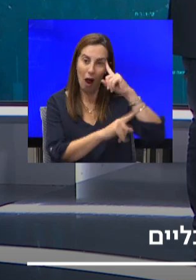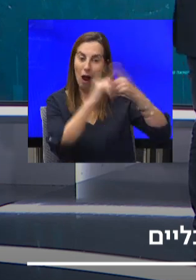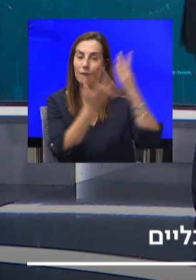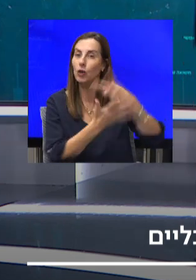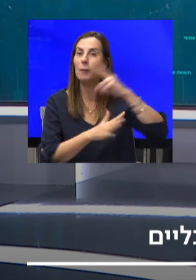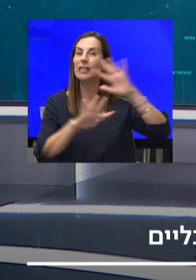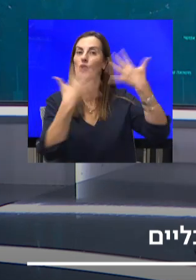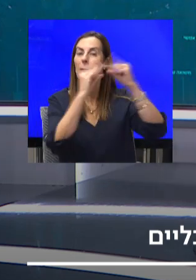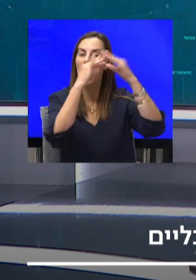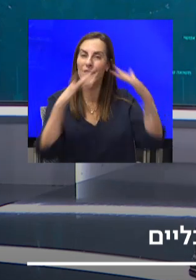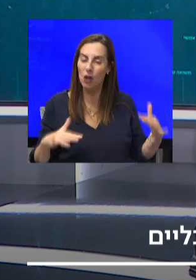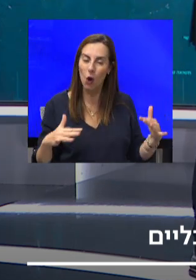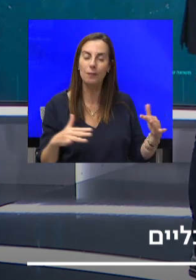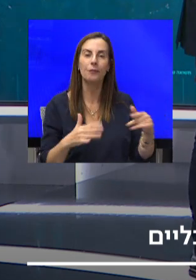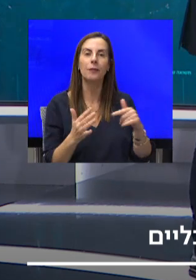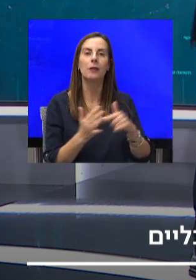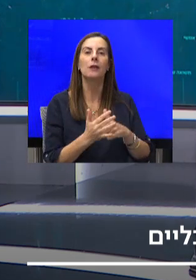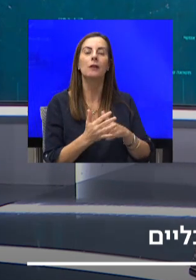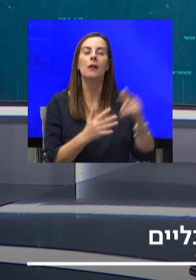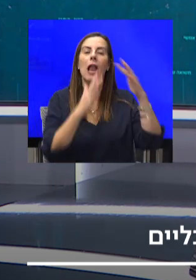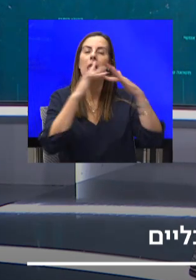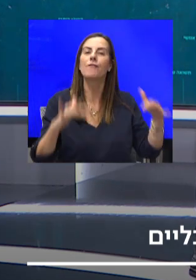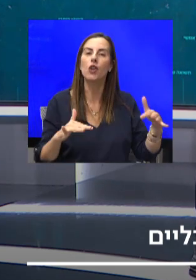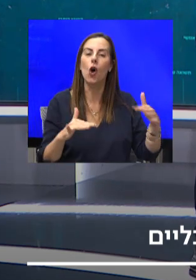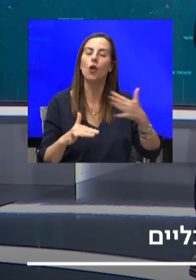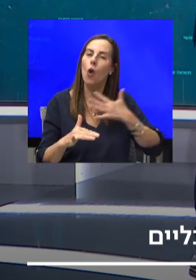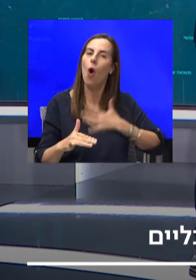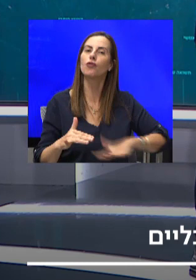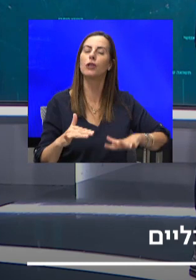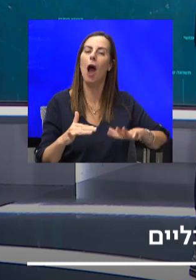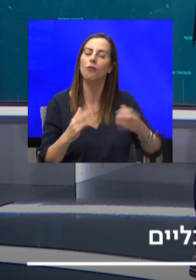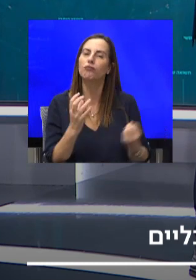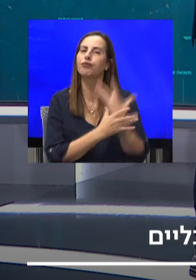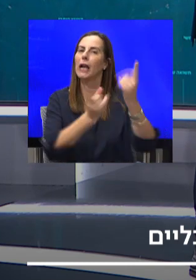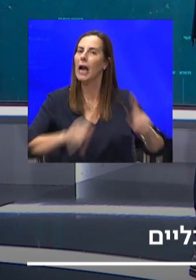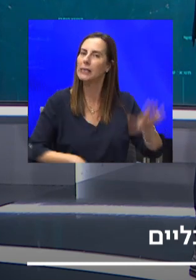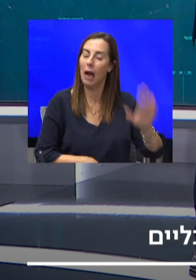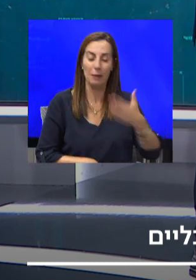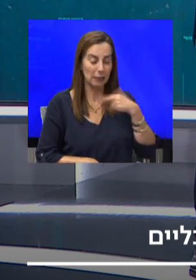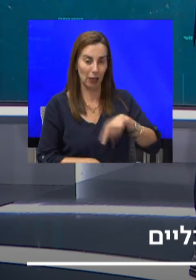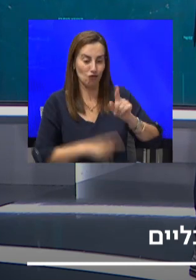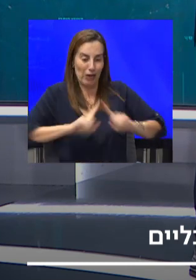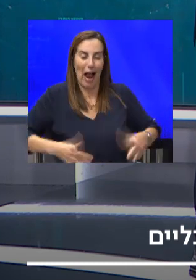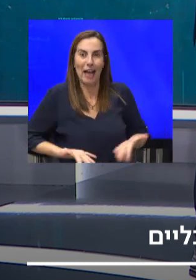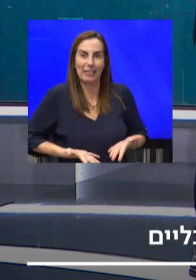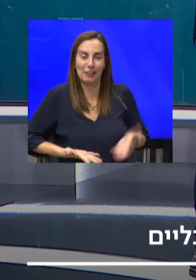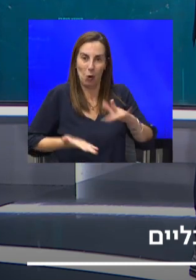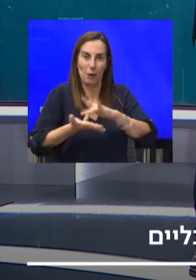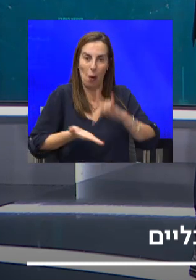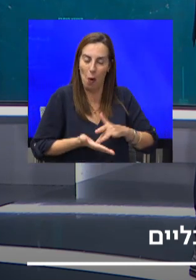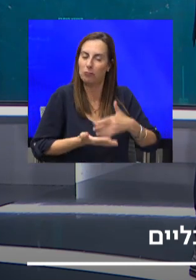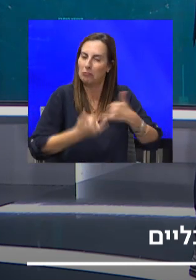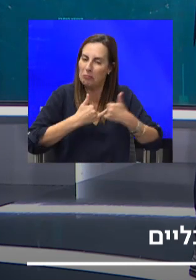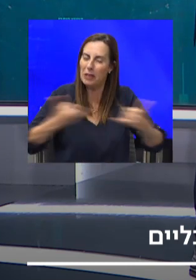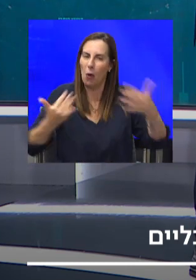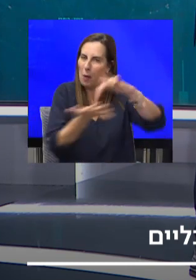ולמעשה מונעת מלבנון לפתח את מקורות המשאבי הטבע שלה. למדינת ישראל יש גז טבעי בעוד מקומות אחרים. פיתחנו את המארק, לוייתן, בקרוב את קרי